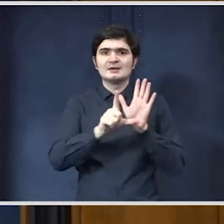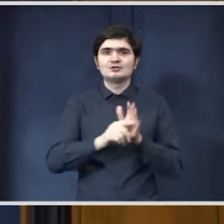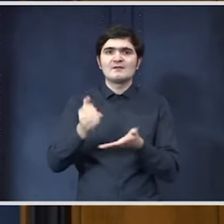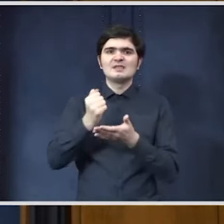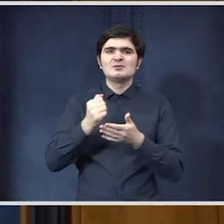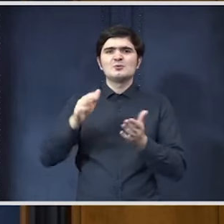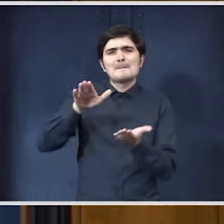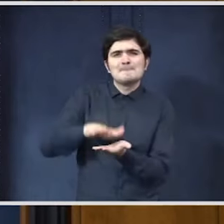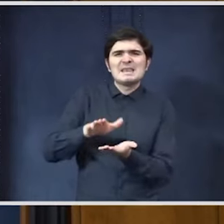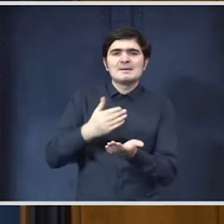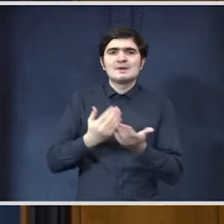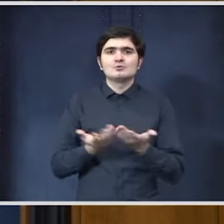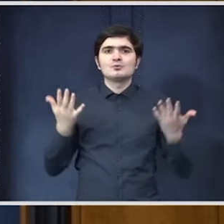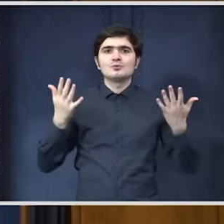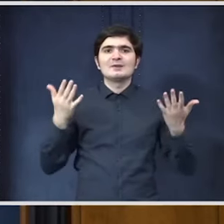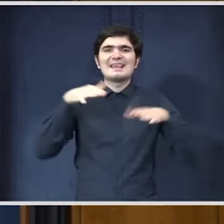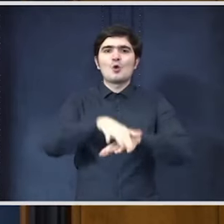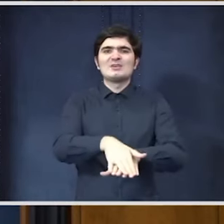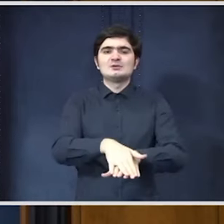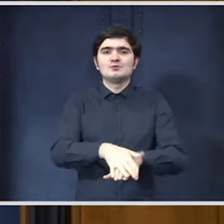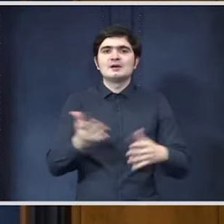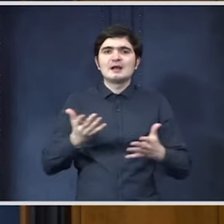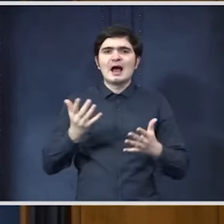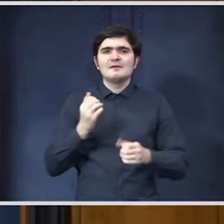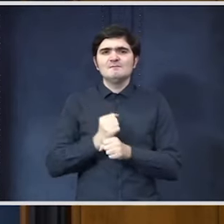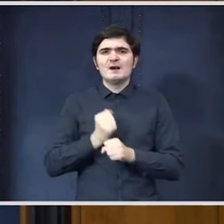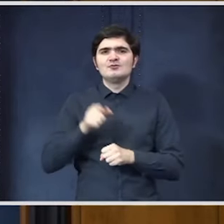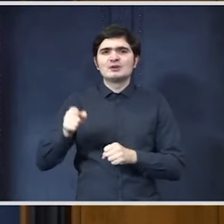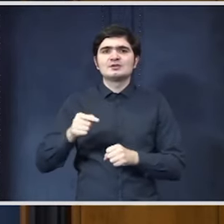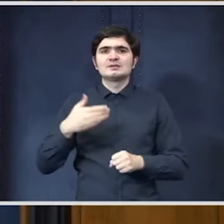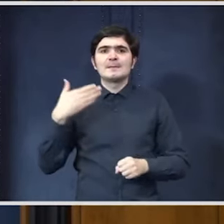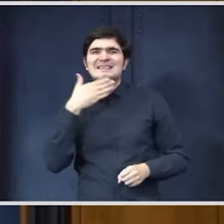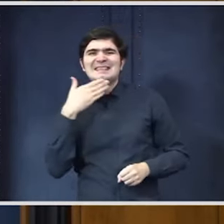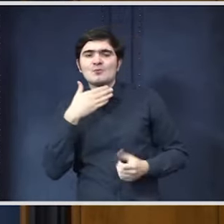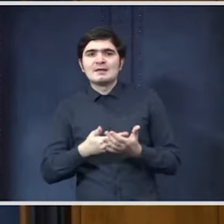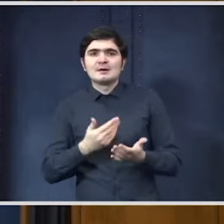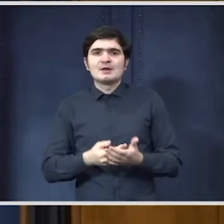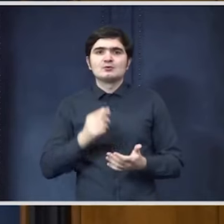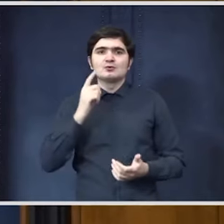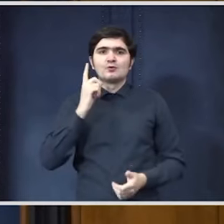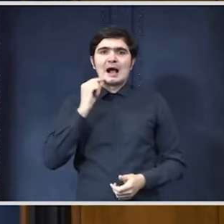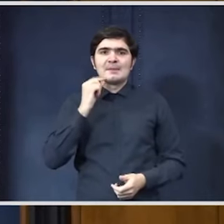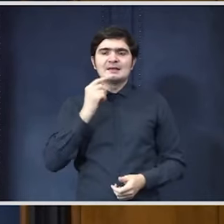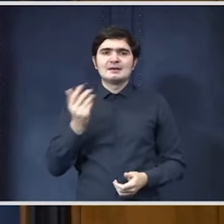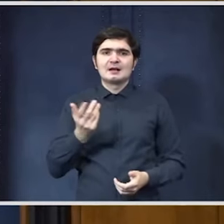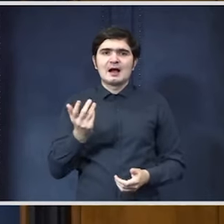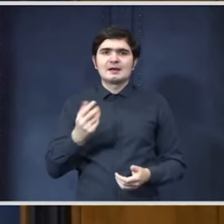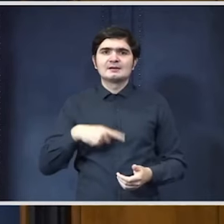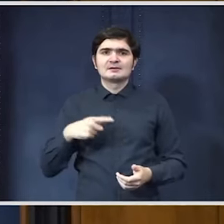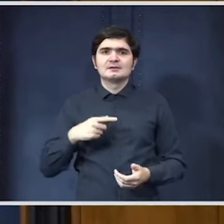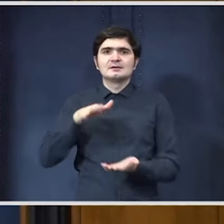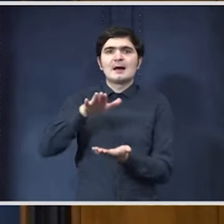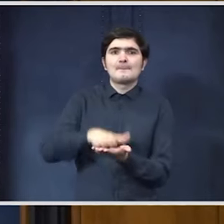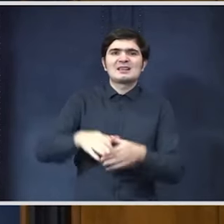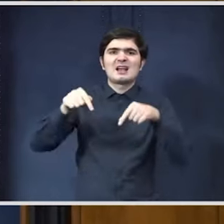incluziune, care creează practic aceste stimulante pentru oamenii aflați la